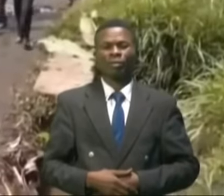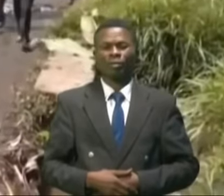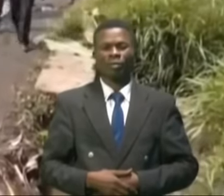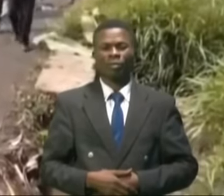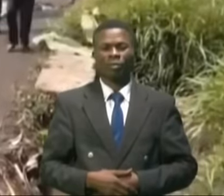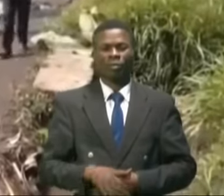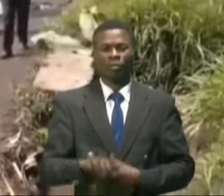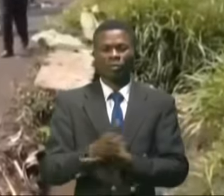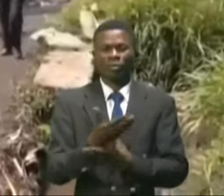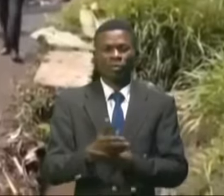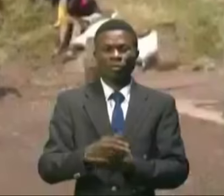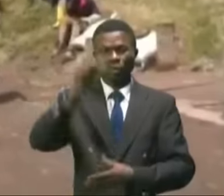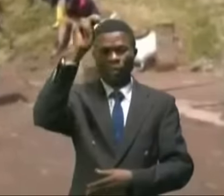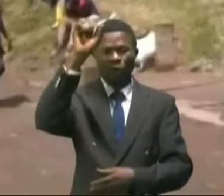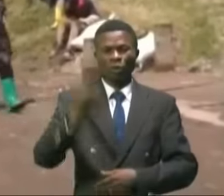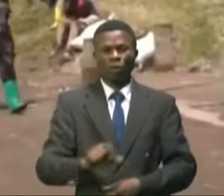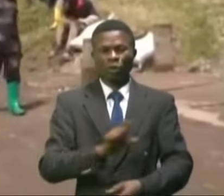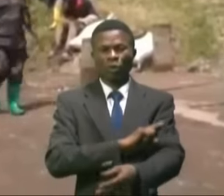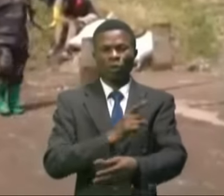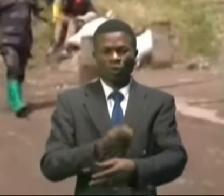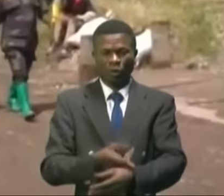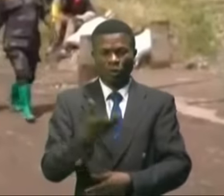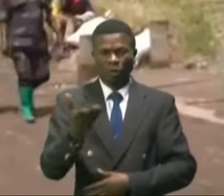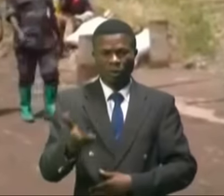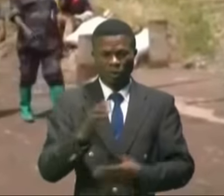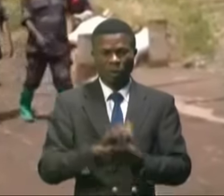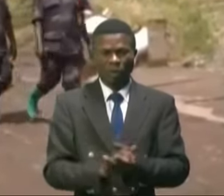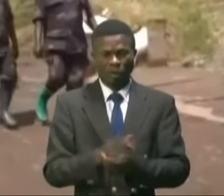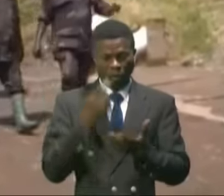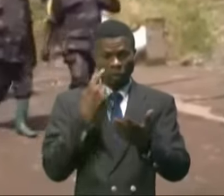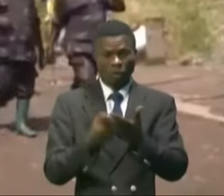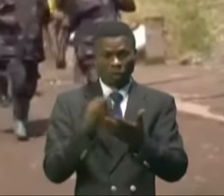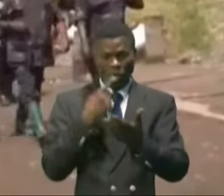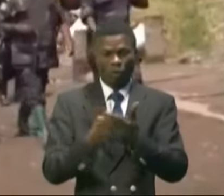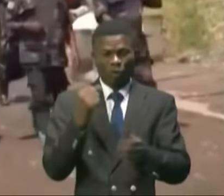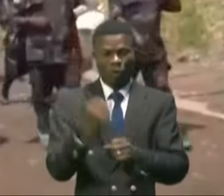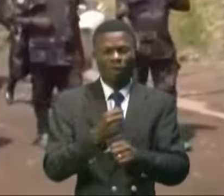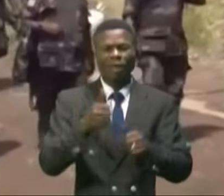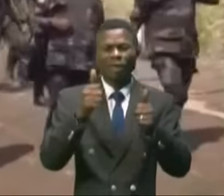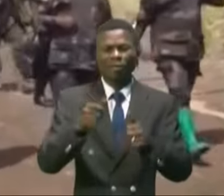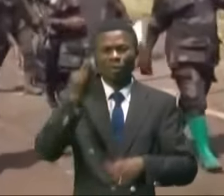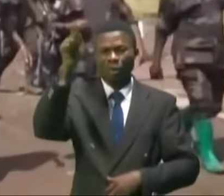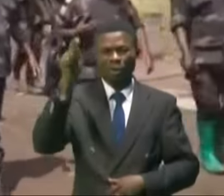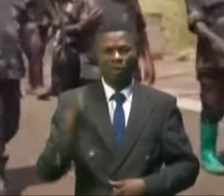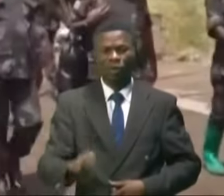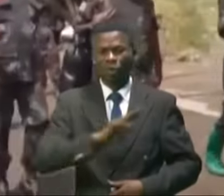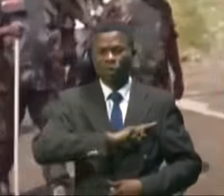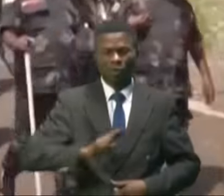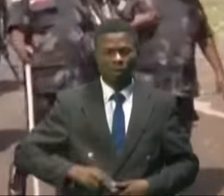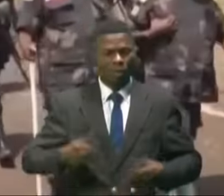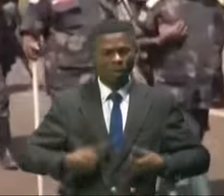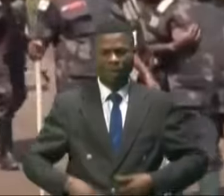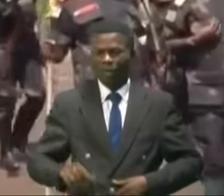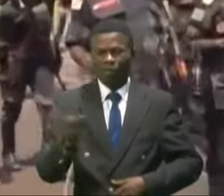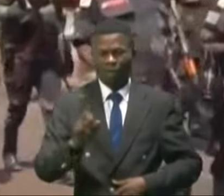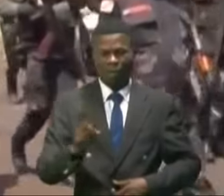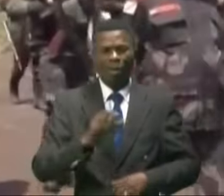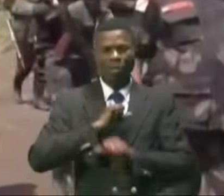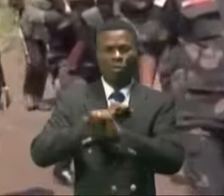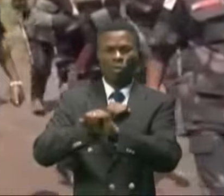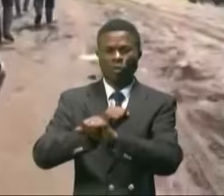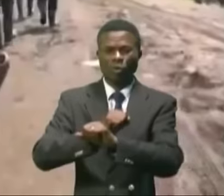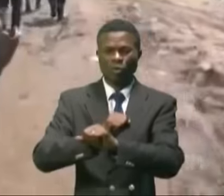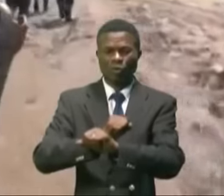Entre le Nord et le Sud Kivu, l'on observe des patrouilles, forces armées de la République démocratique du Congo. C'est pour parer à toute